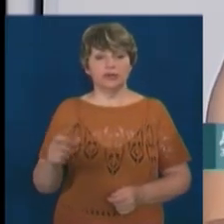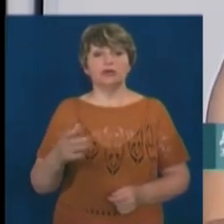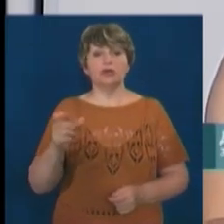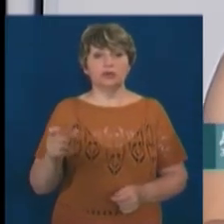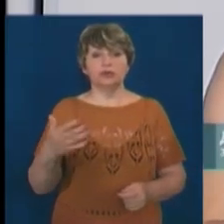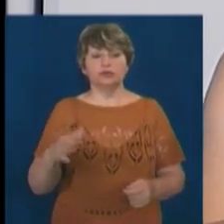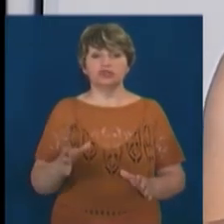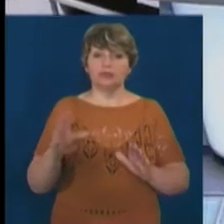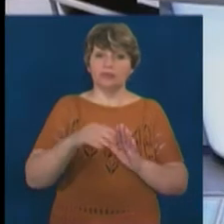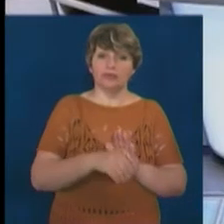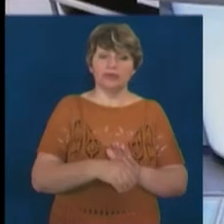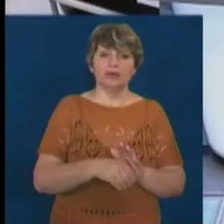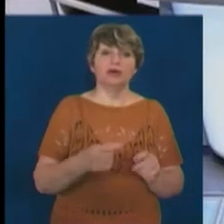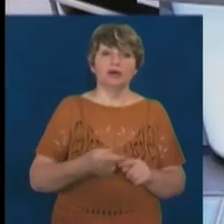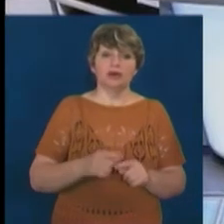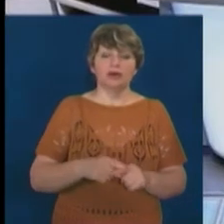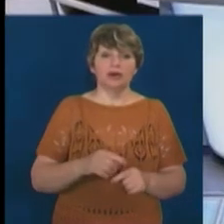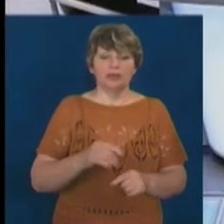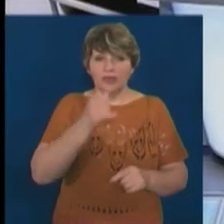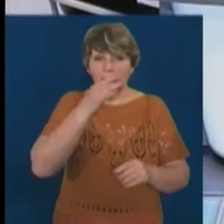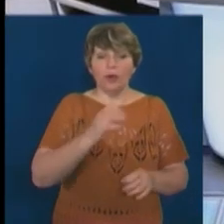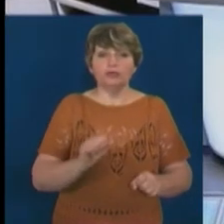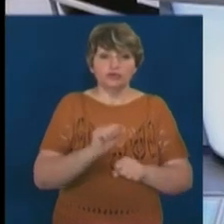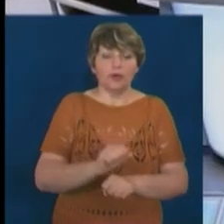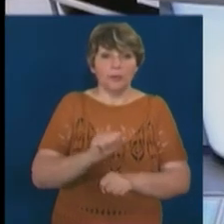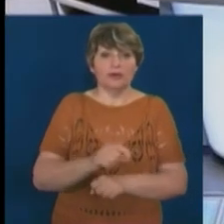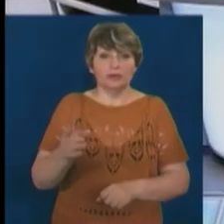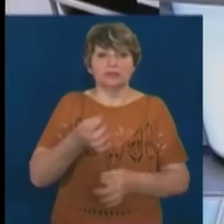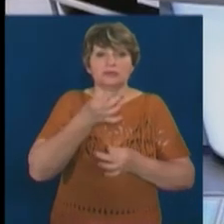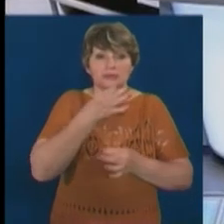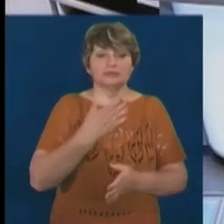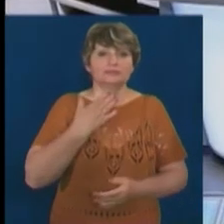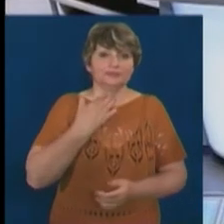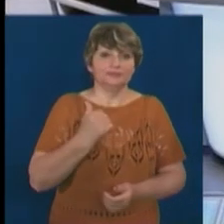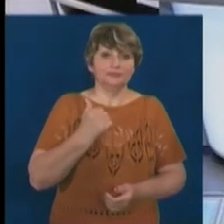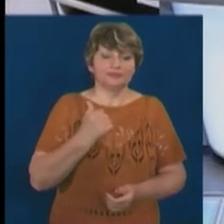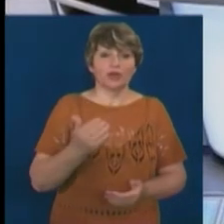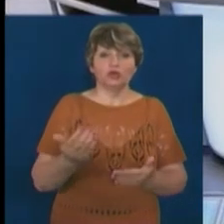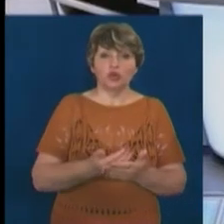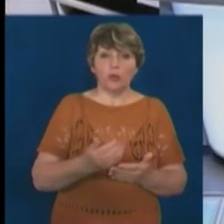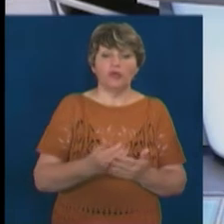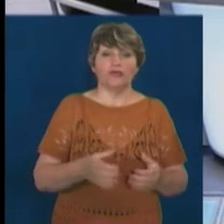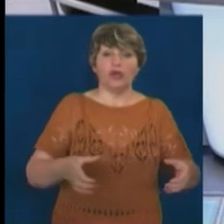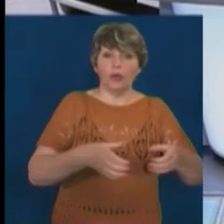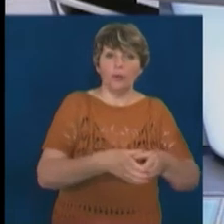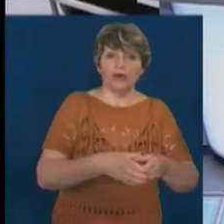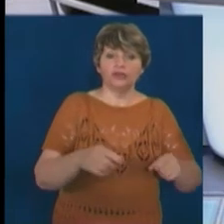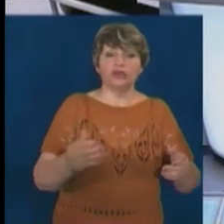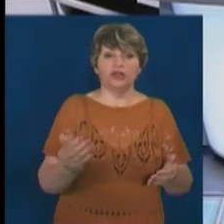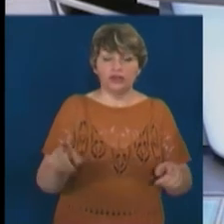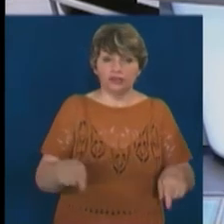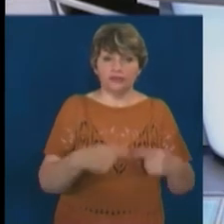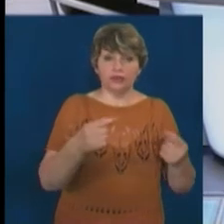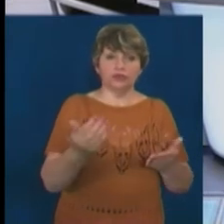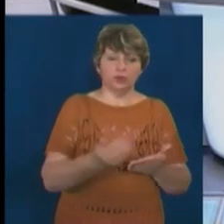декілька проєктів, продовжують. Не можуть зупинитись. Об'єднуються потім в якісь нові команди і творять нові і нові проєкти.